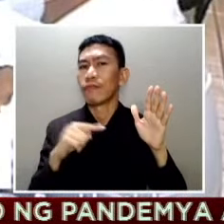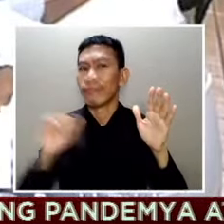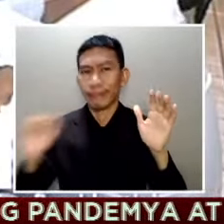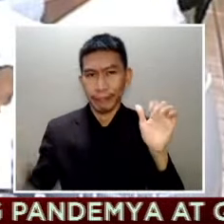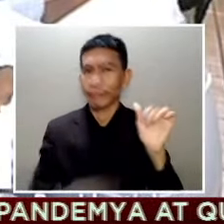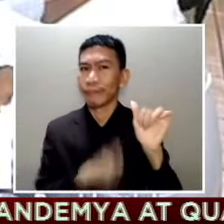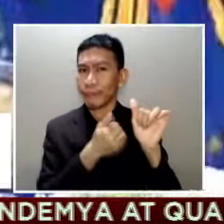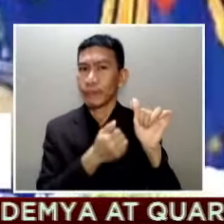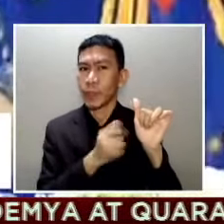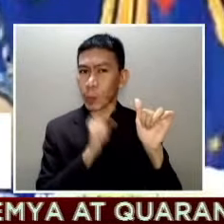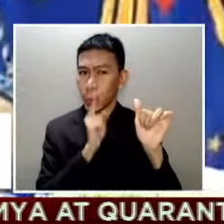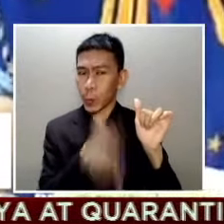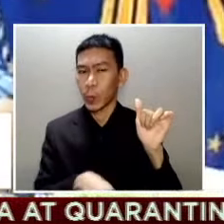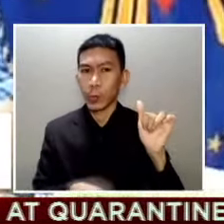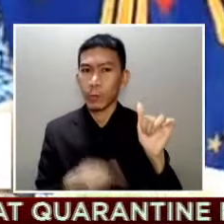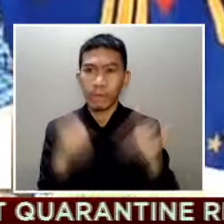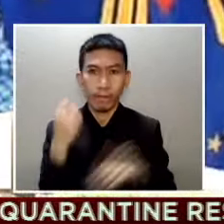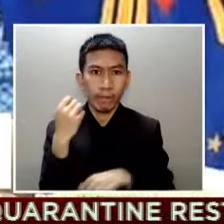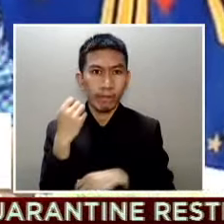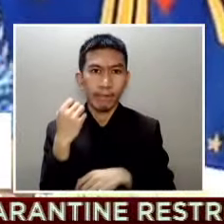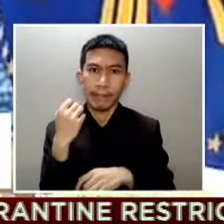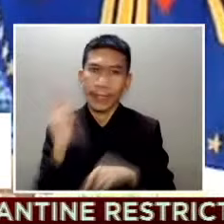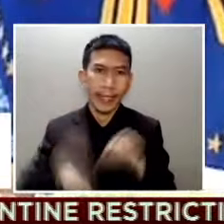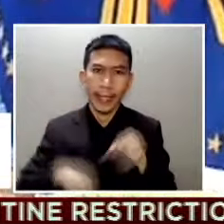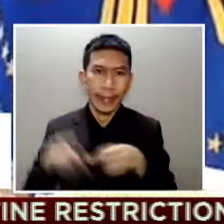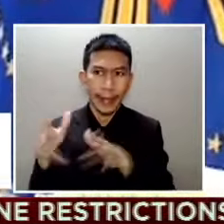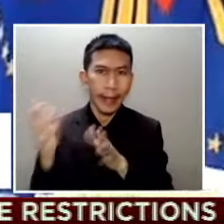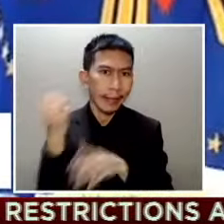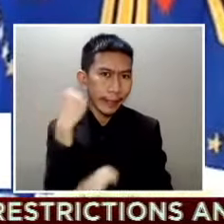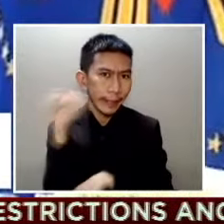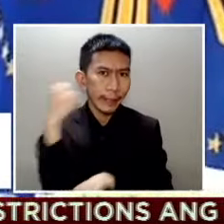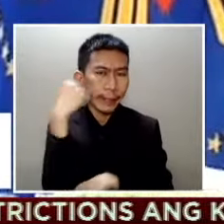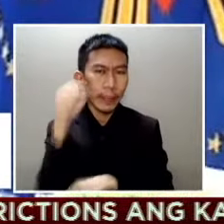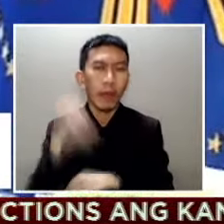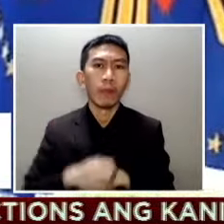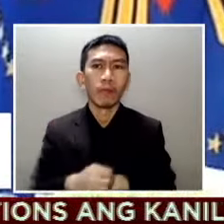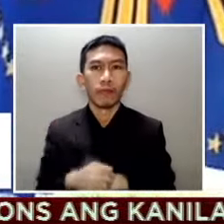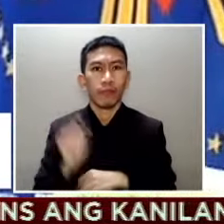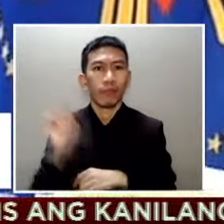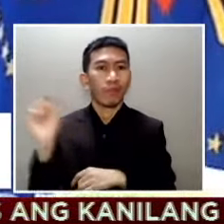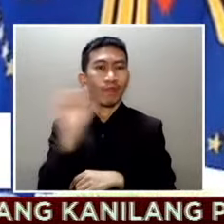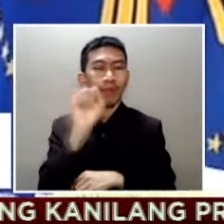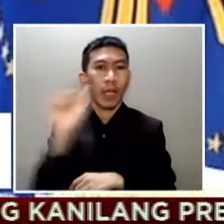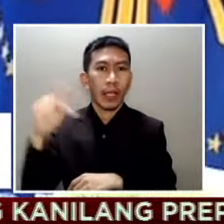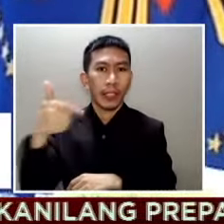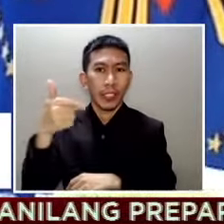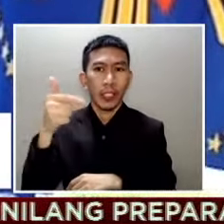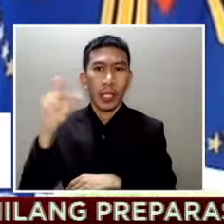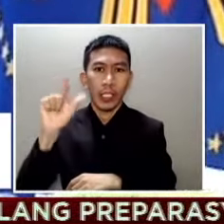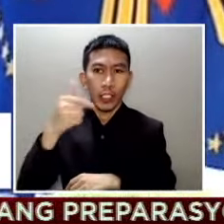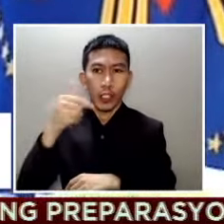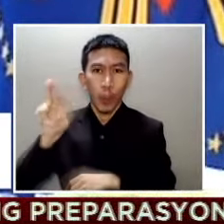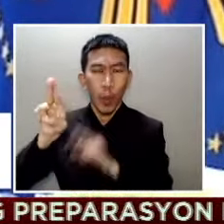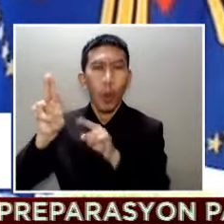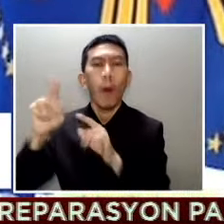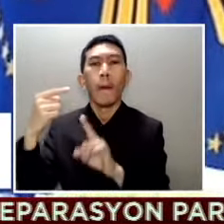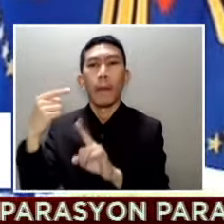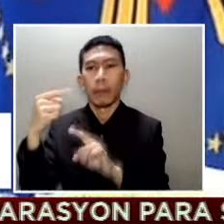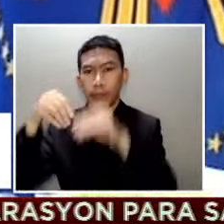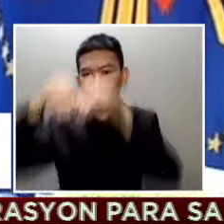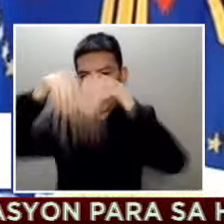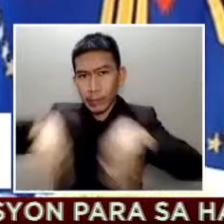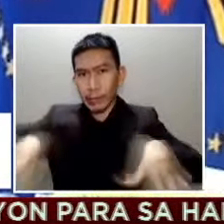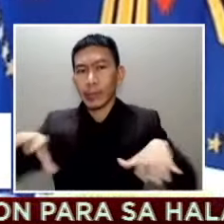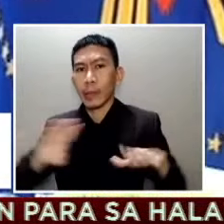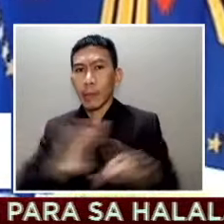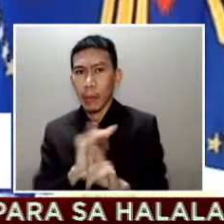And I will hold the local governments down to the last barangay level and therefore it